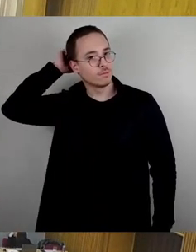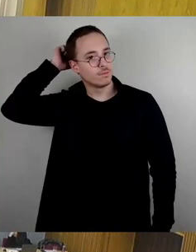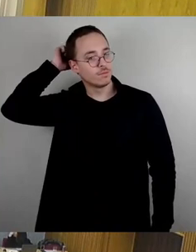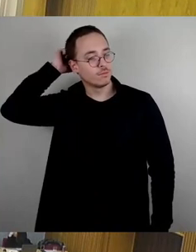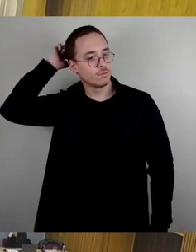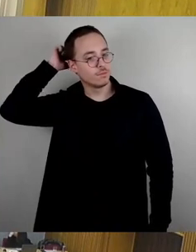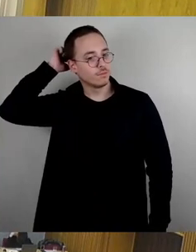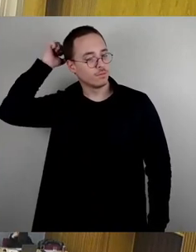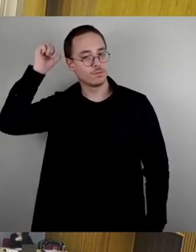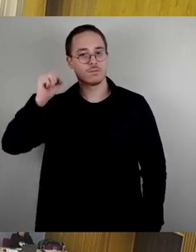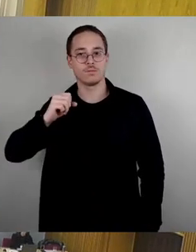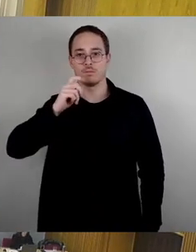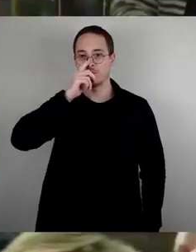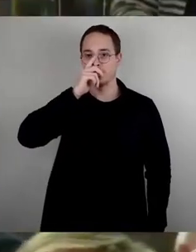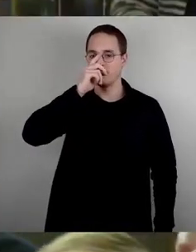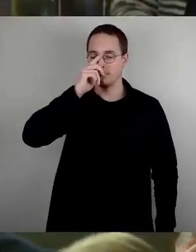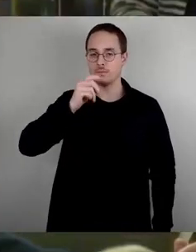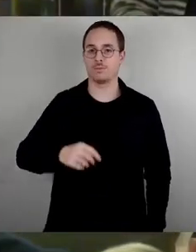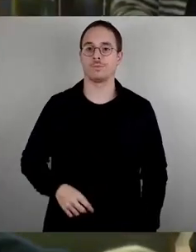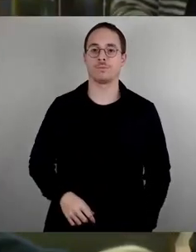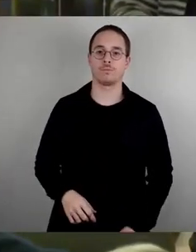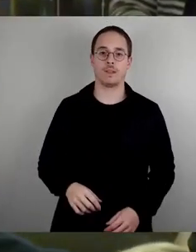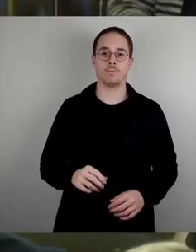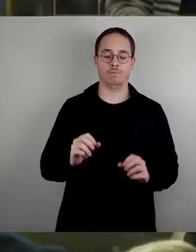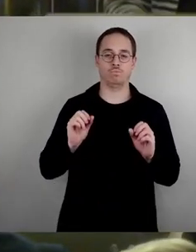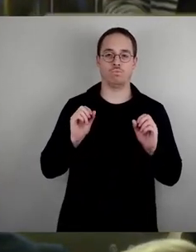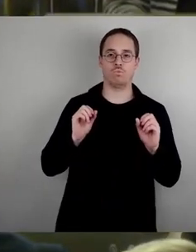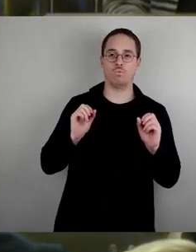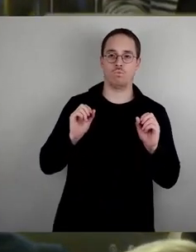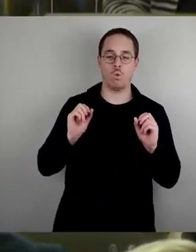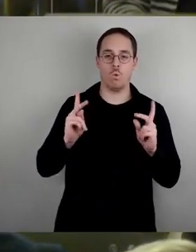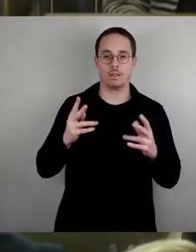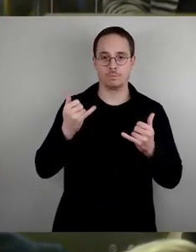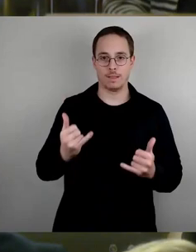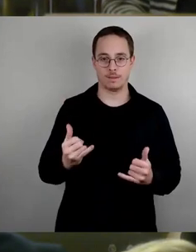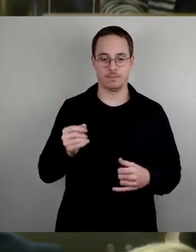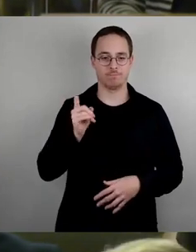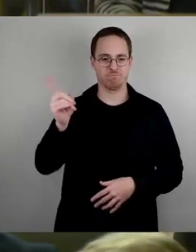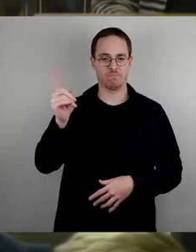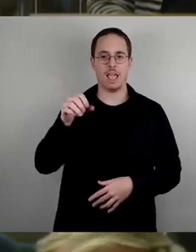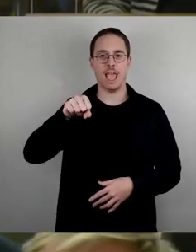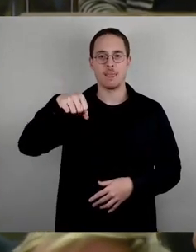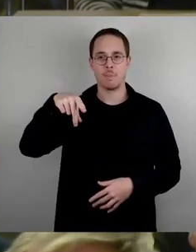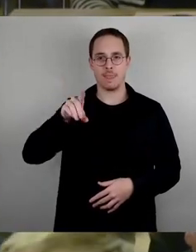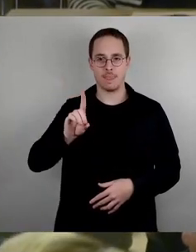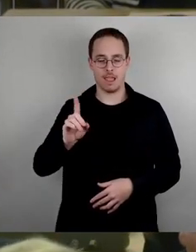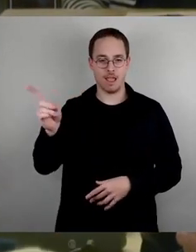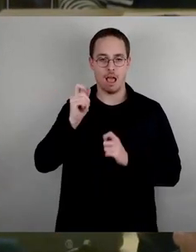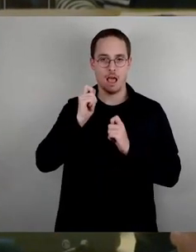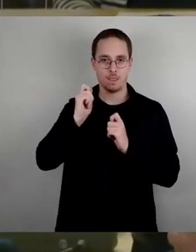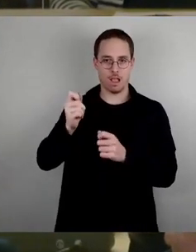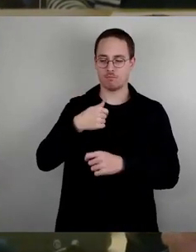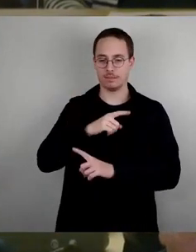Okay, jetzt. Also wir werden dem Antrag der SPD nicht zustimmen und den damit verbundenen, verdeckten